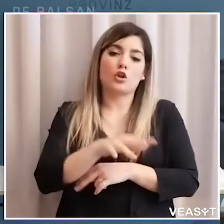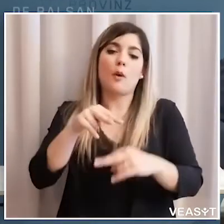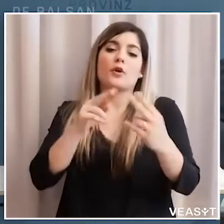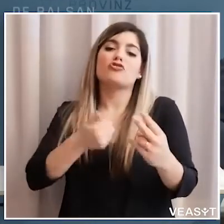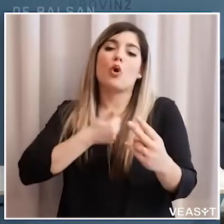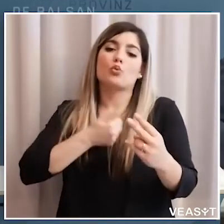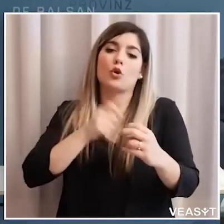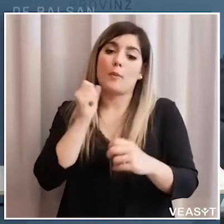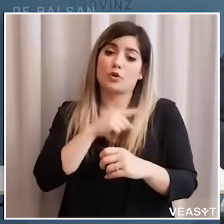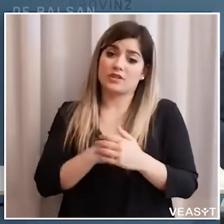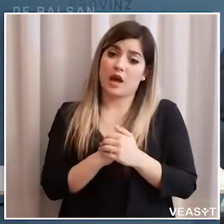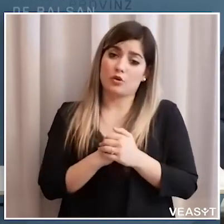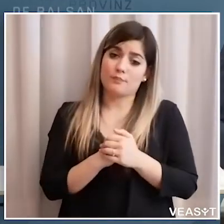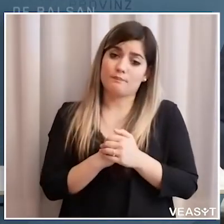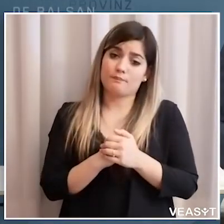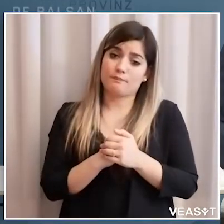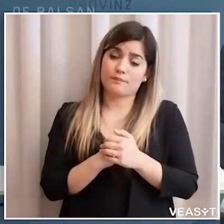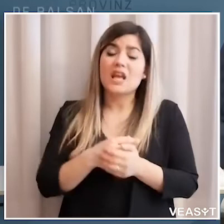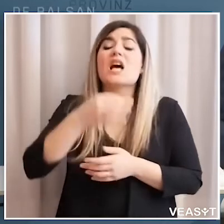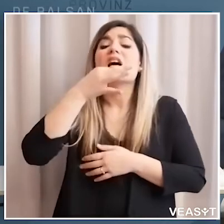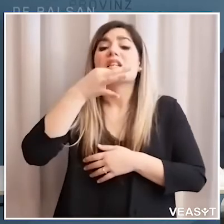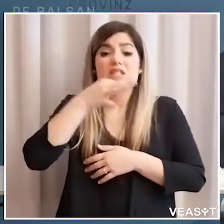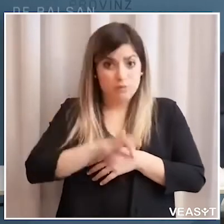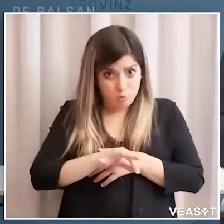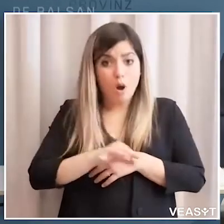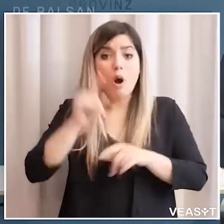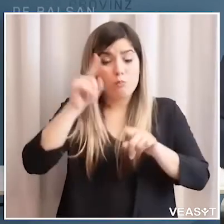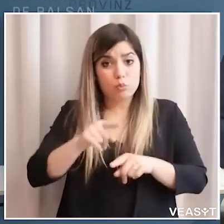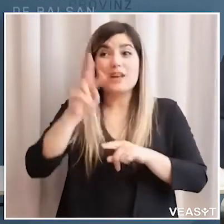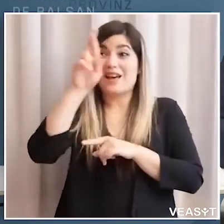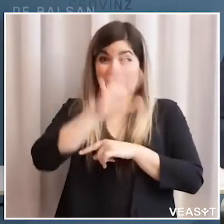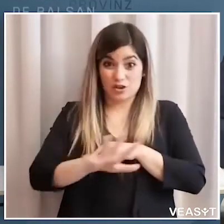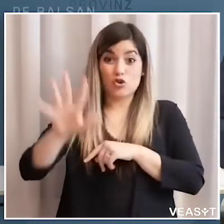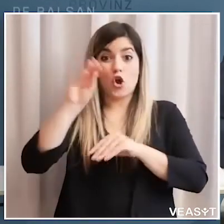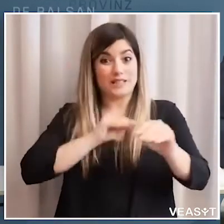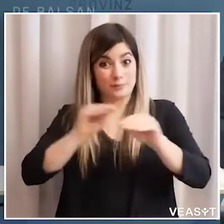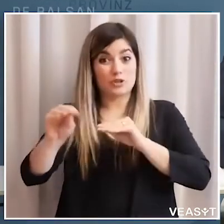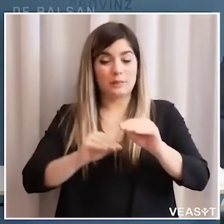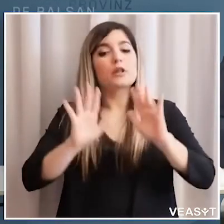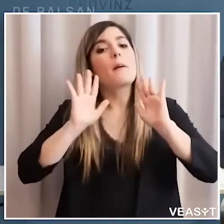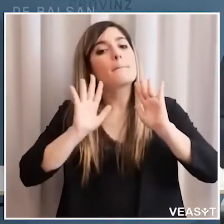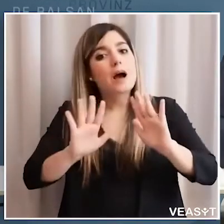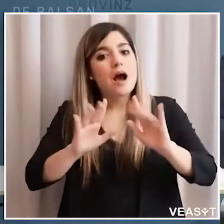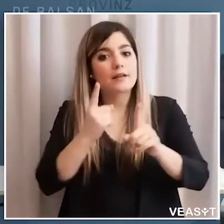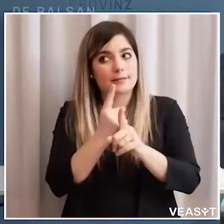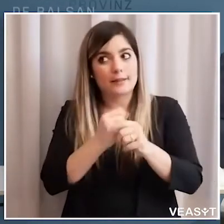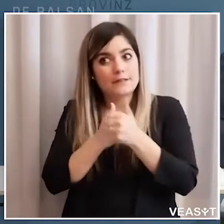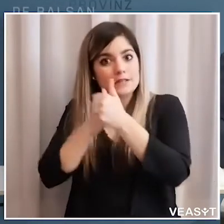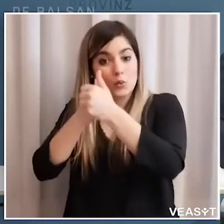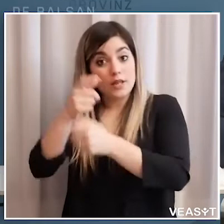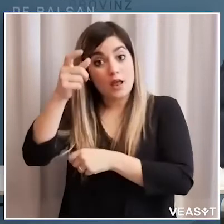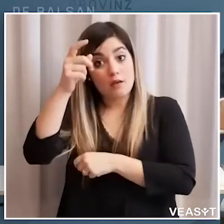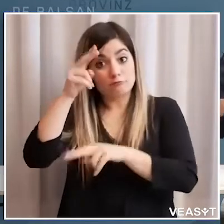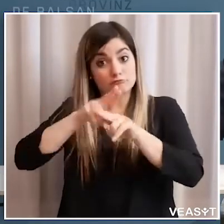della provincia di Bolzano ci si può spostare anche in regione ma questo in base alla normativa